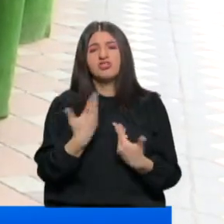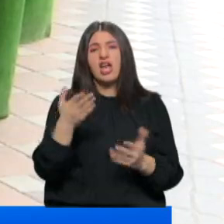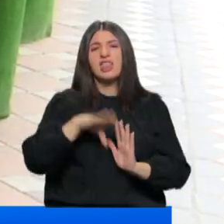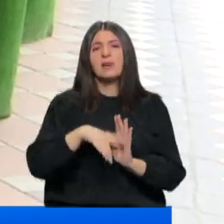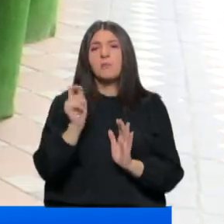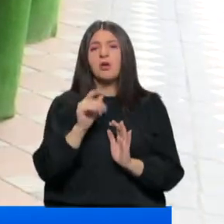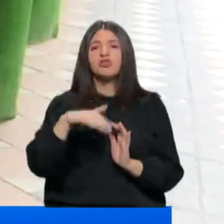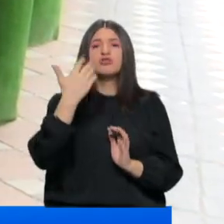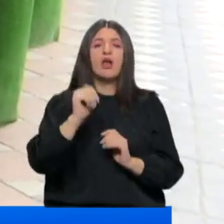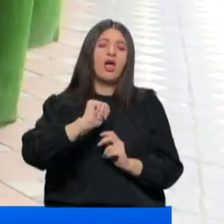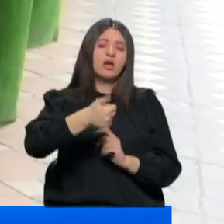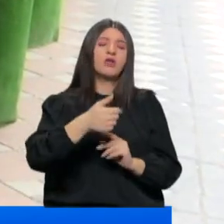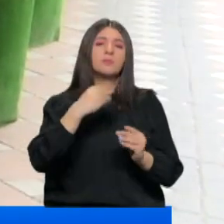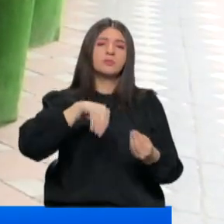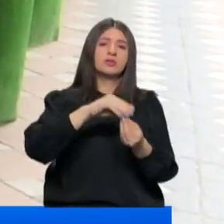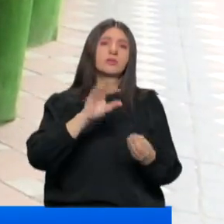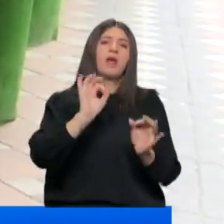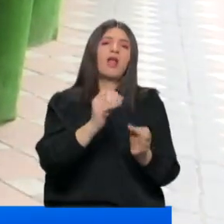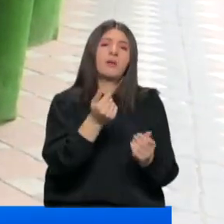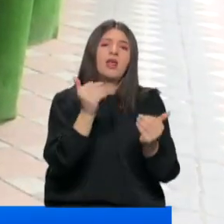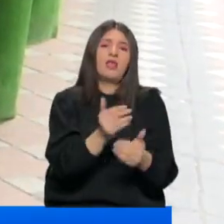İndirimi yapıyorlar. Ondan sonra ertesi gün zam günah geliyor. İzlediğiniz ederim.